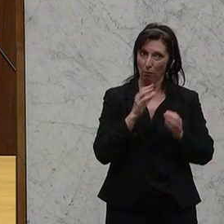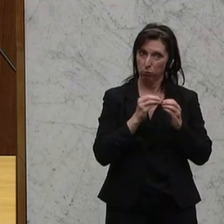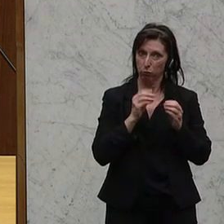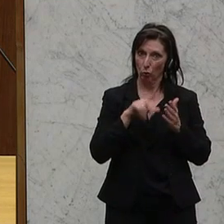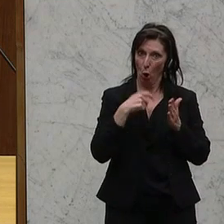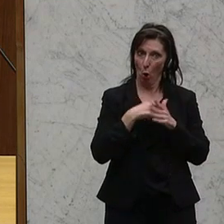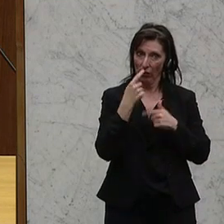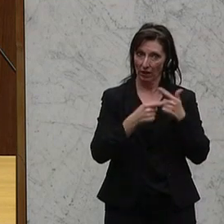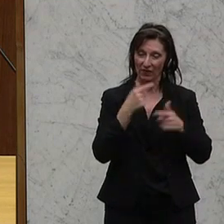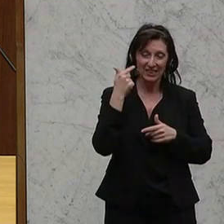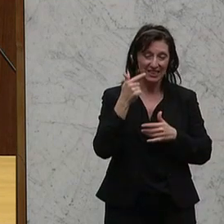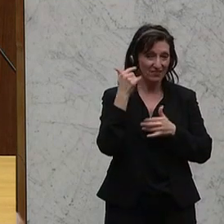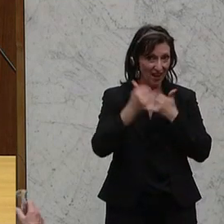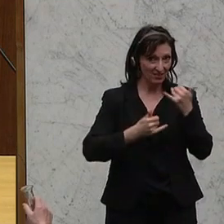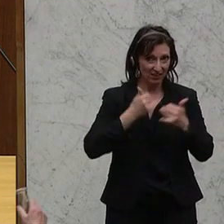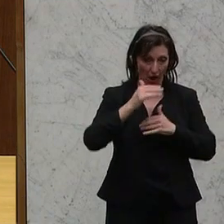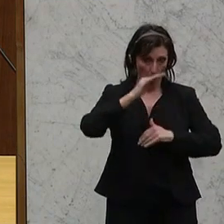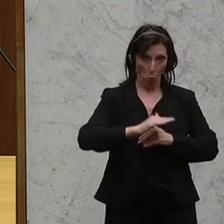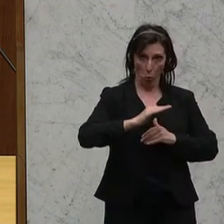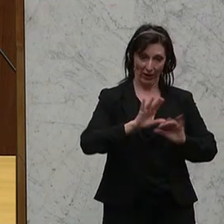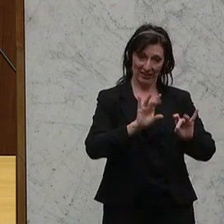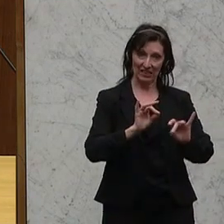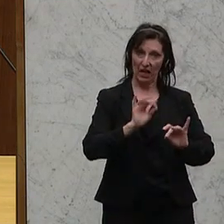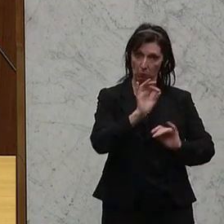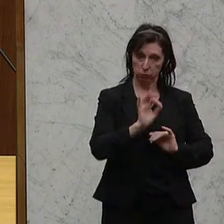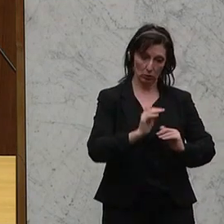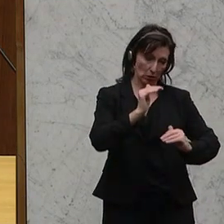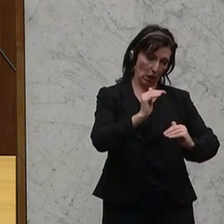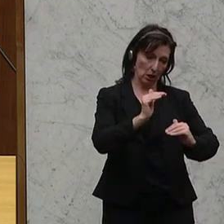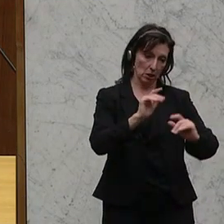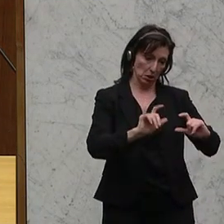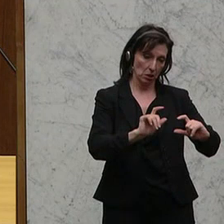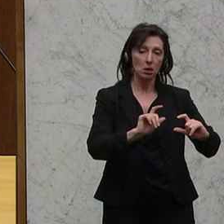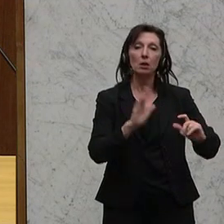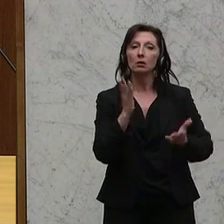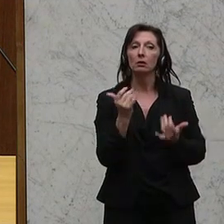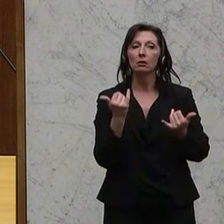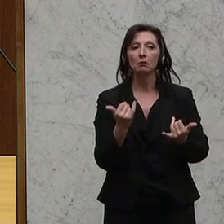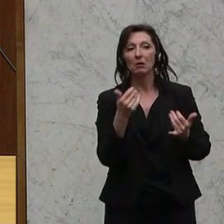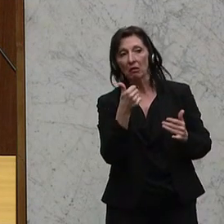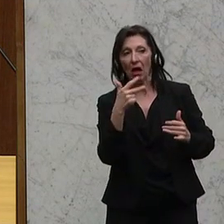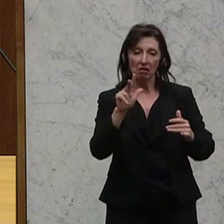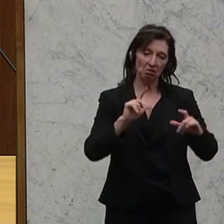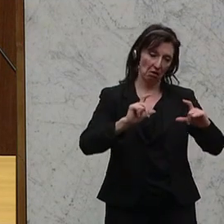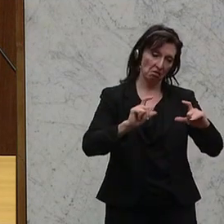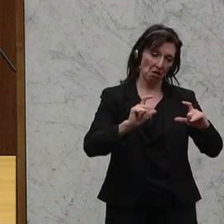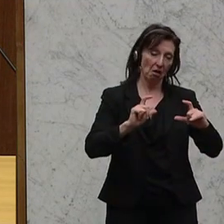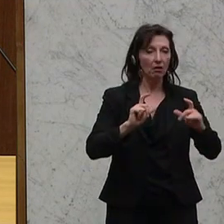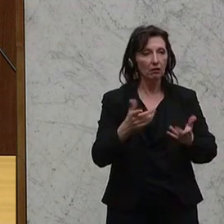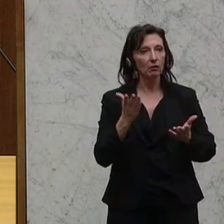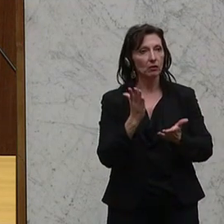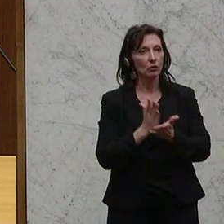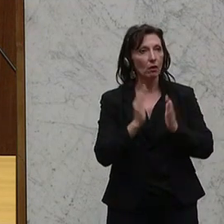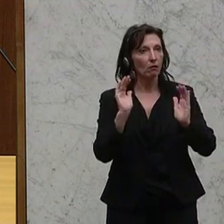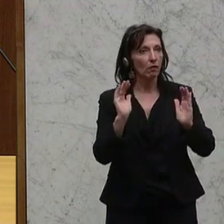seit 20 Jahren schon bei den unteren 10 Prozent, aber mittlerweile, wenn mittlerweile schon leicht bei einem Drittel stagniert, beziehungsweise